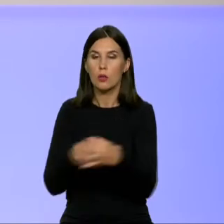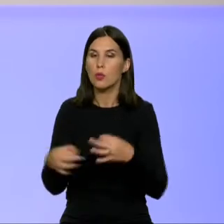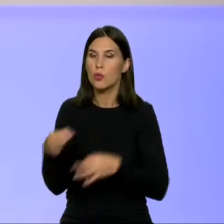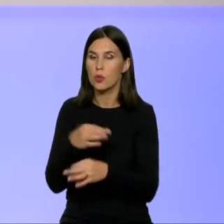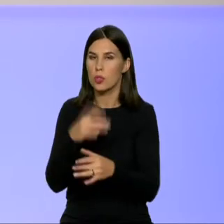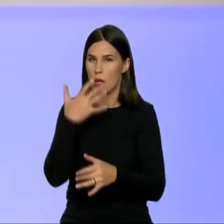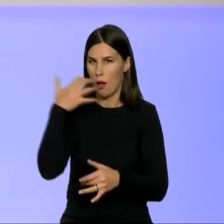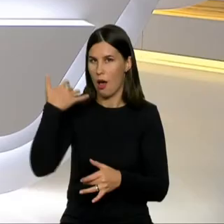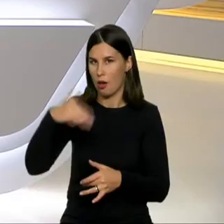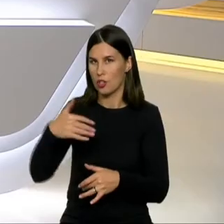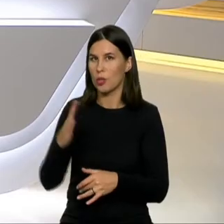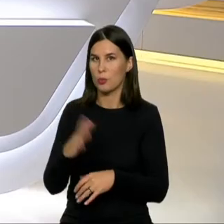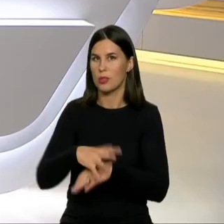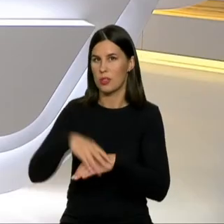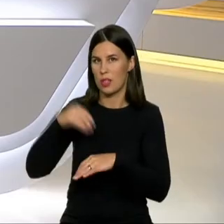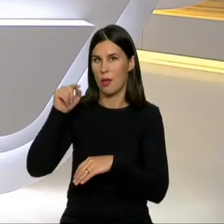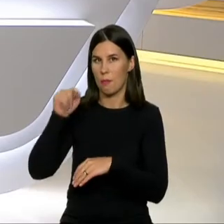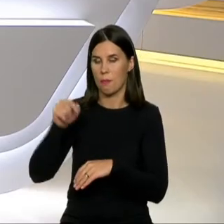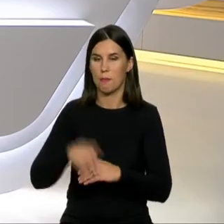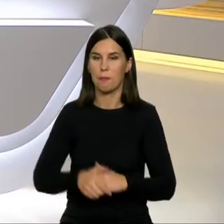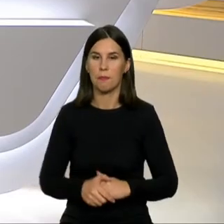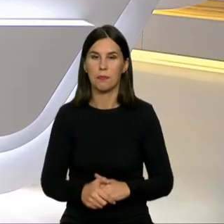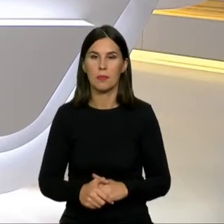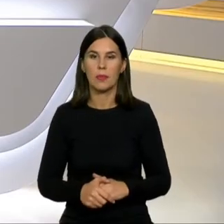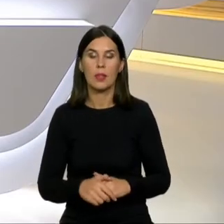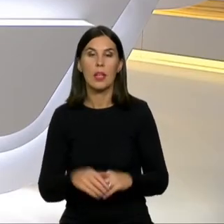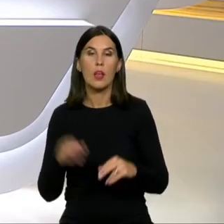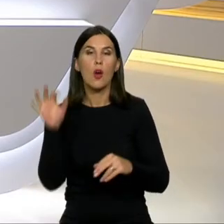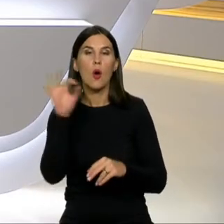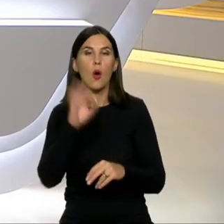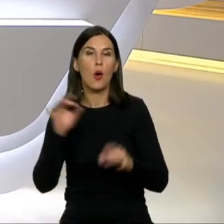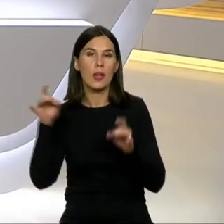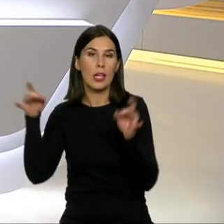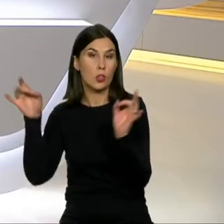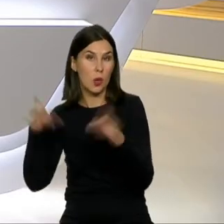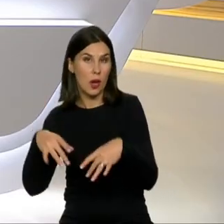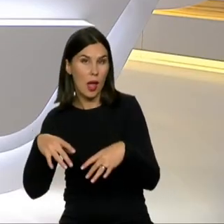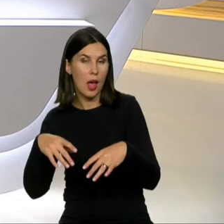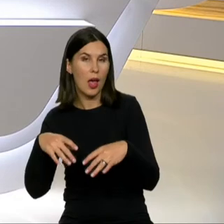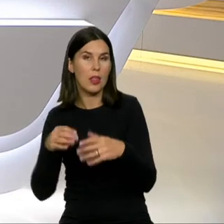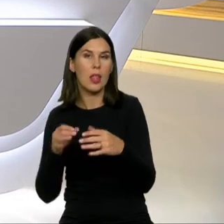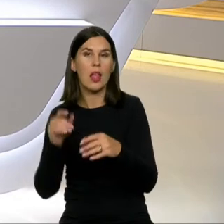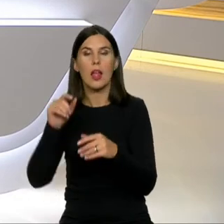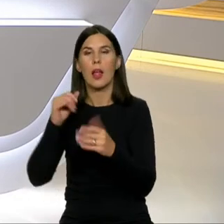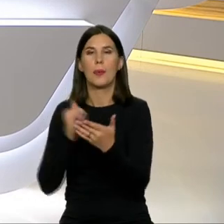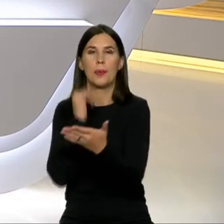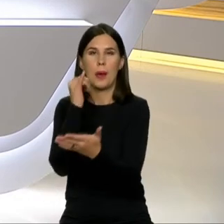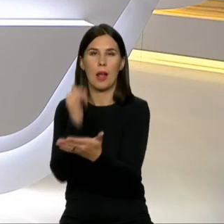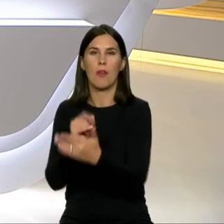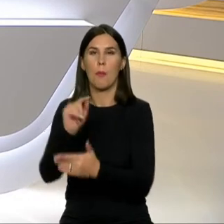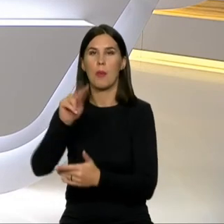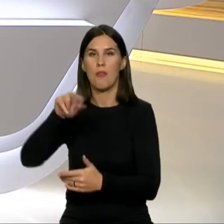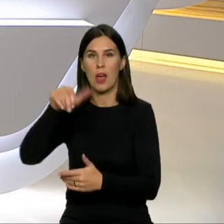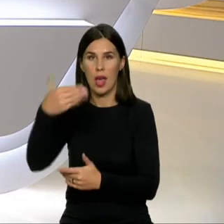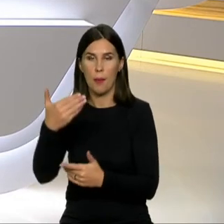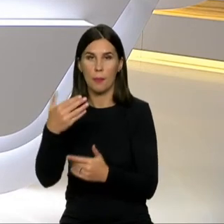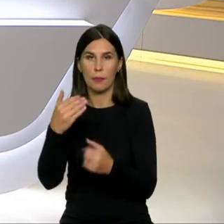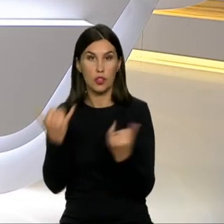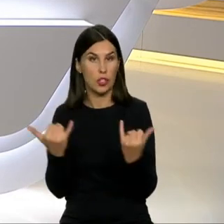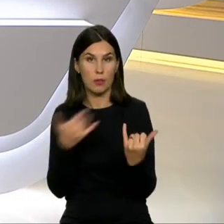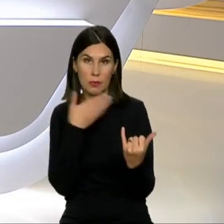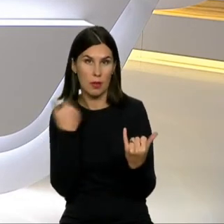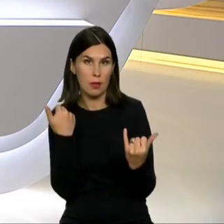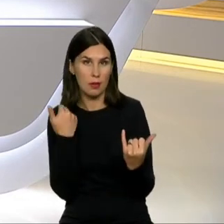karšta Seime. Tai jeigu aš gerai suprantu, sutarimo dėl restoranų lengvatinio pavimo šiandien nėra. Aš